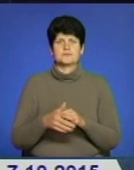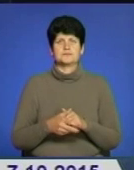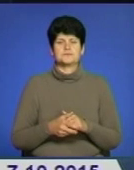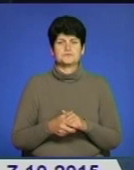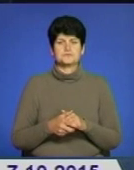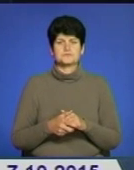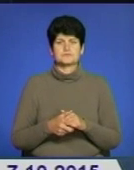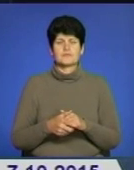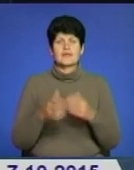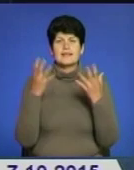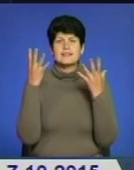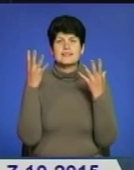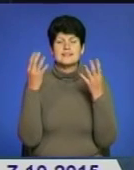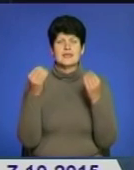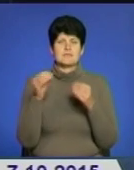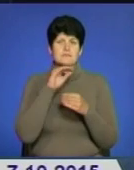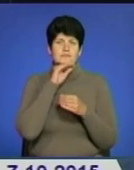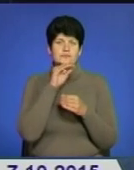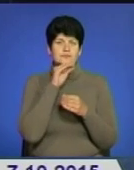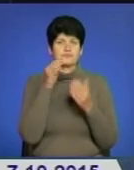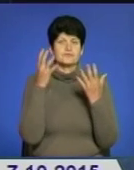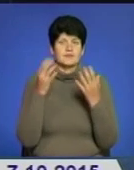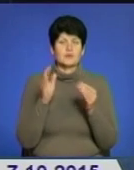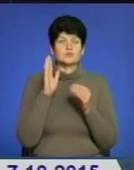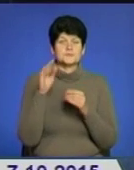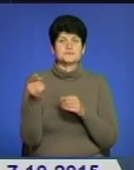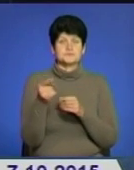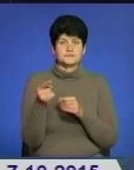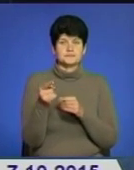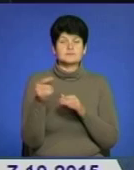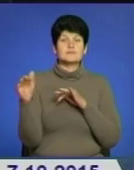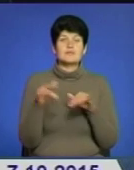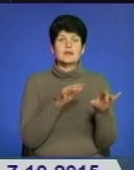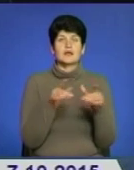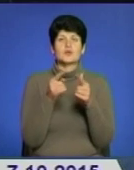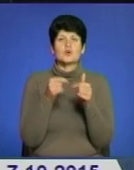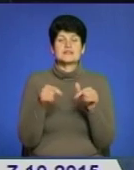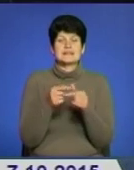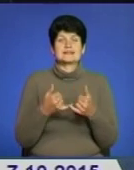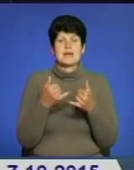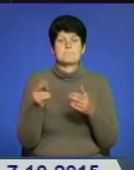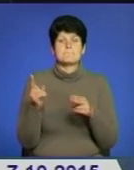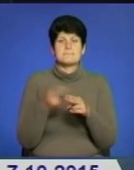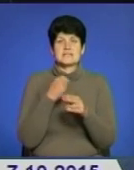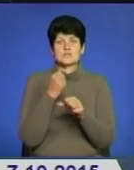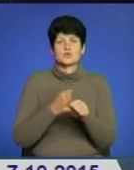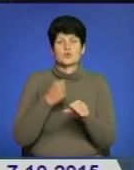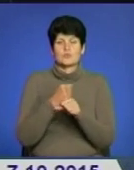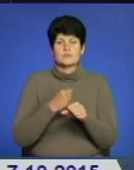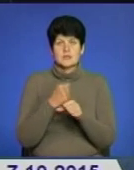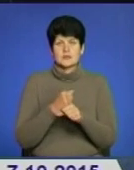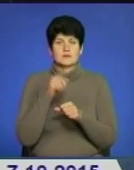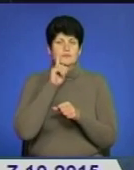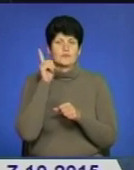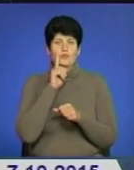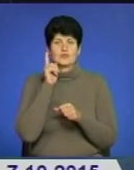День кар'єри – профі-дей. Незабаром відбудеться у Тернополі. Захід організовує для безробітної молоді та вимушених переселенців.